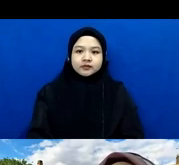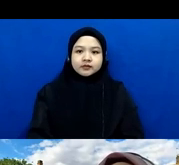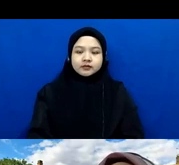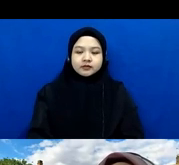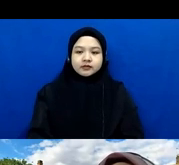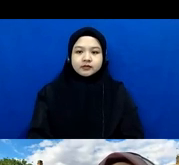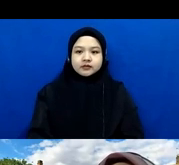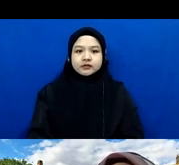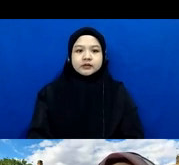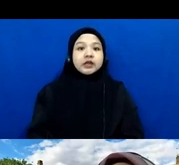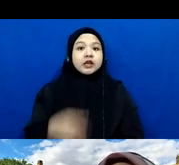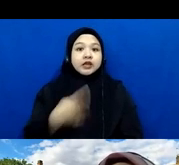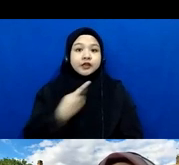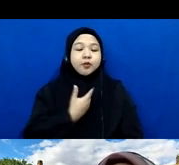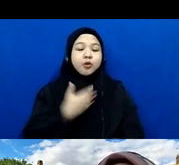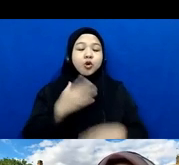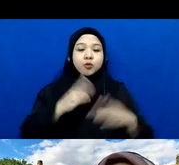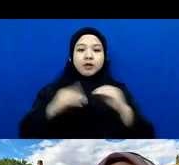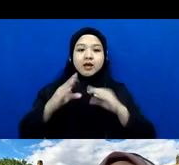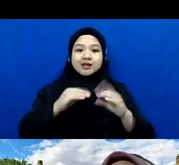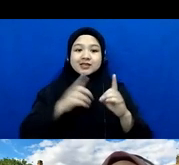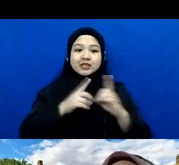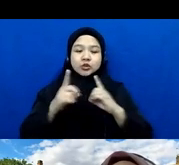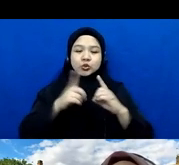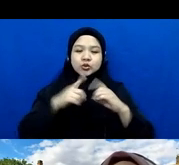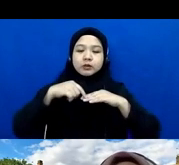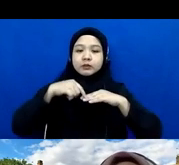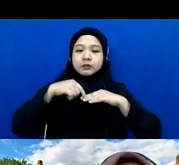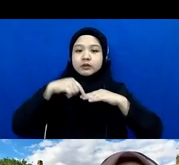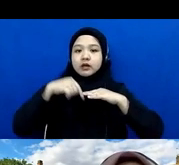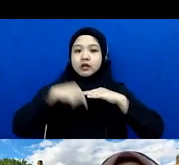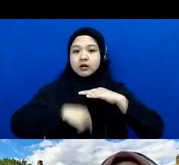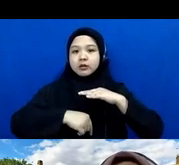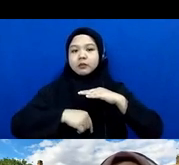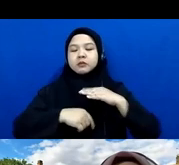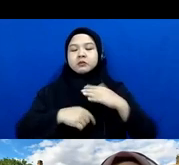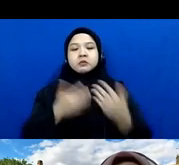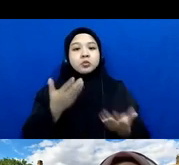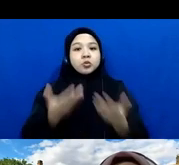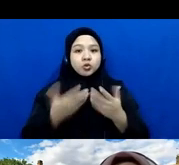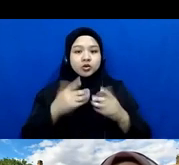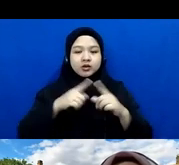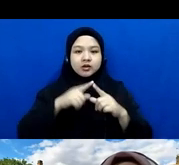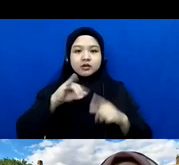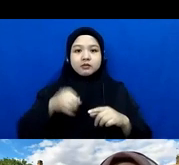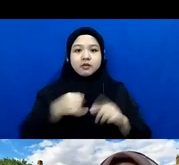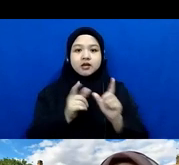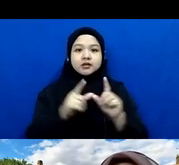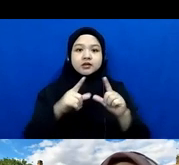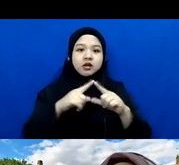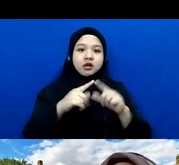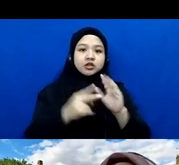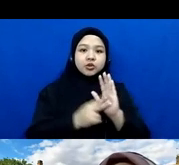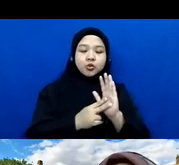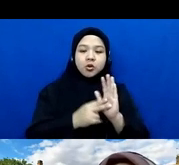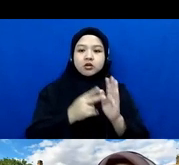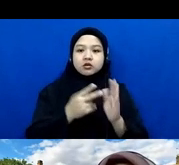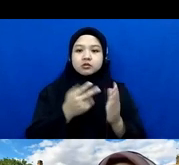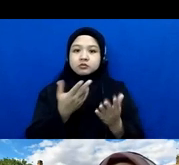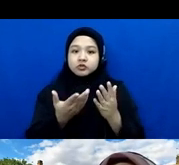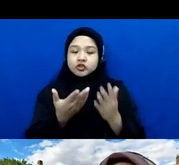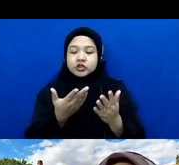materi diskusi yang lebih jauh barangkali Mas Ajiwan kalau boleh saya minta teman-teman